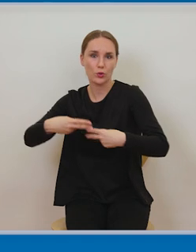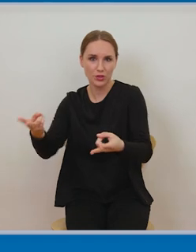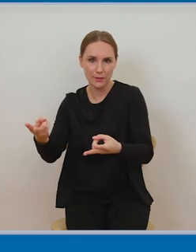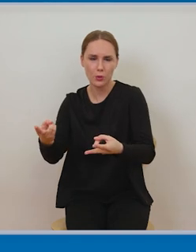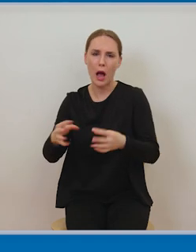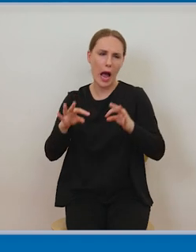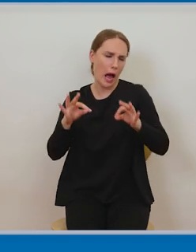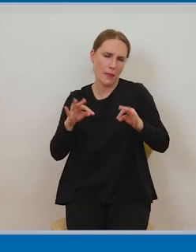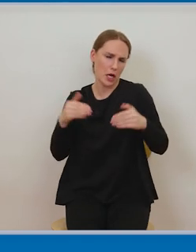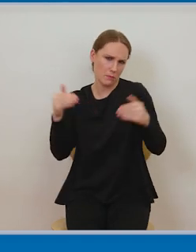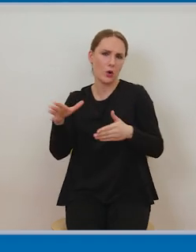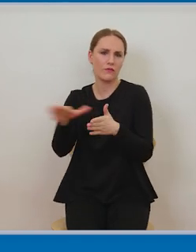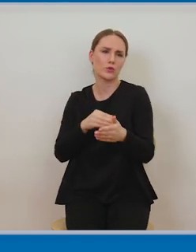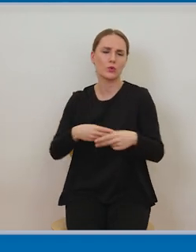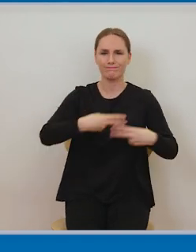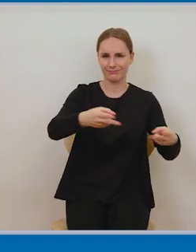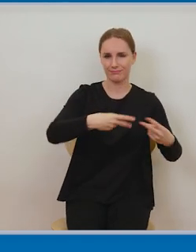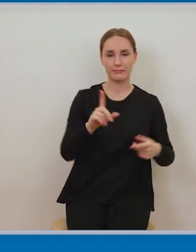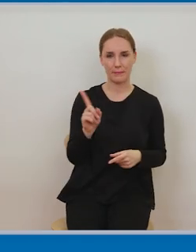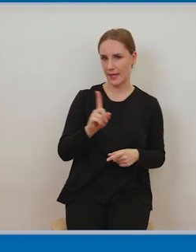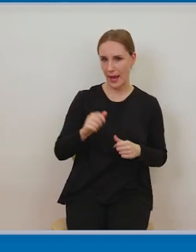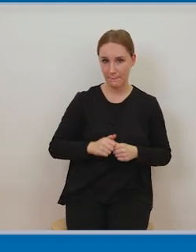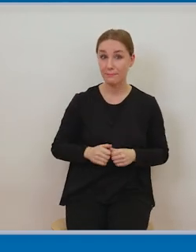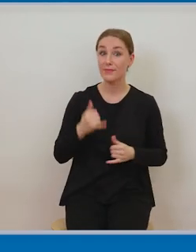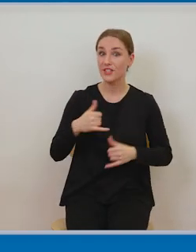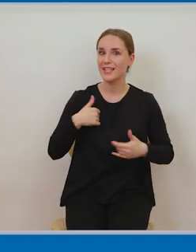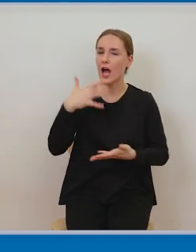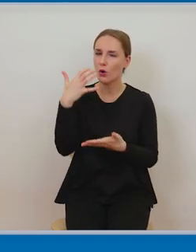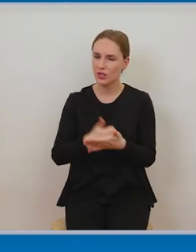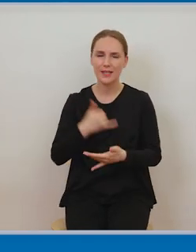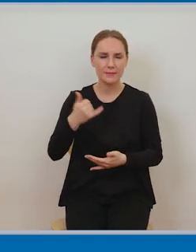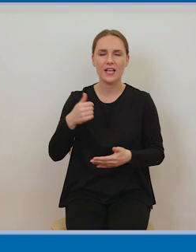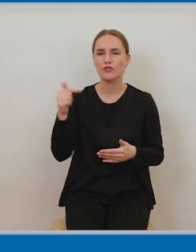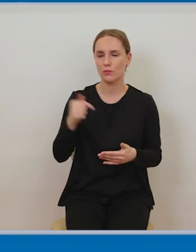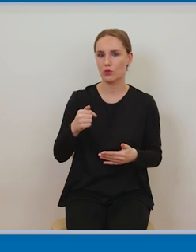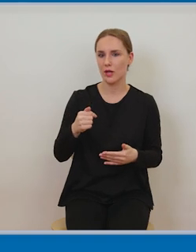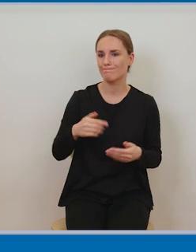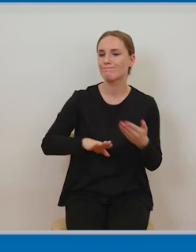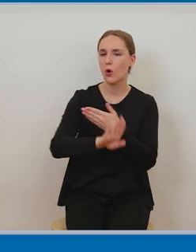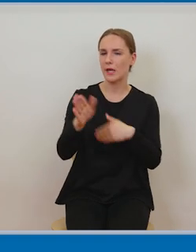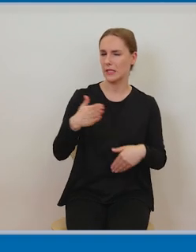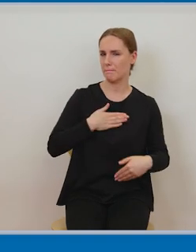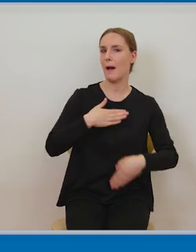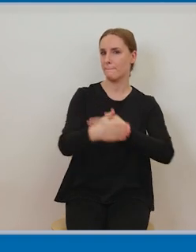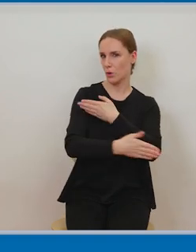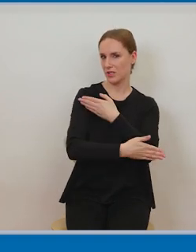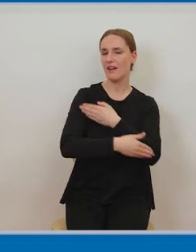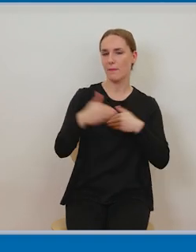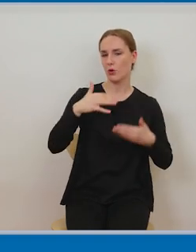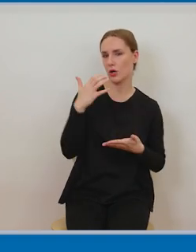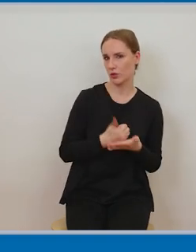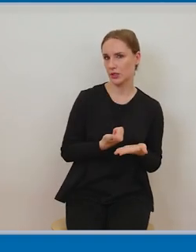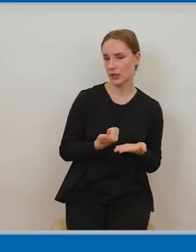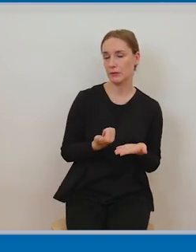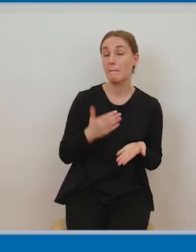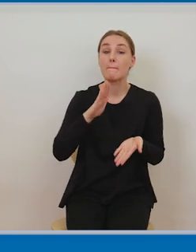wykazać się swoją podstawą prawną do korzystania. Jedna osoba nabędzie prawa na podstawie umowy, inna będzie korzystać na podstawie